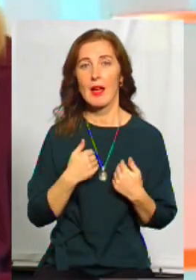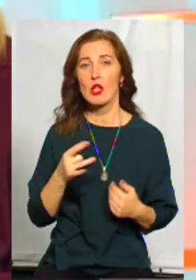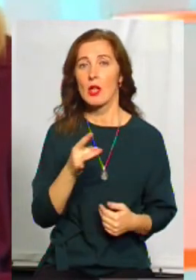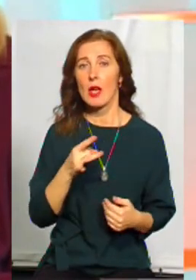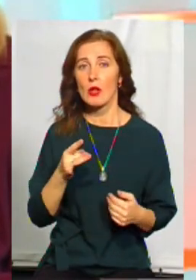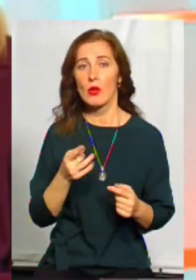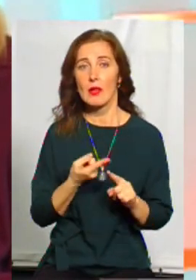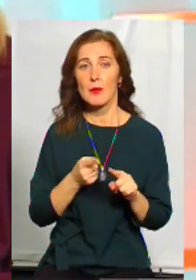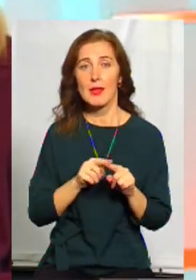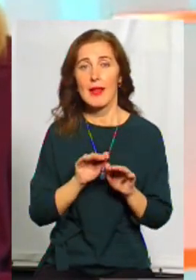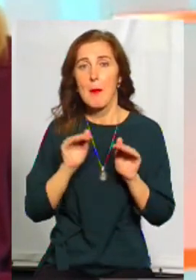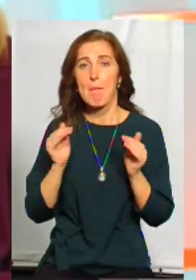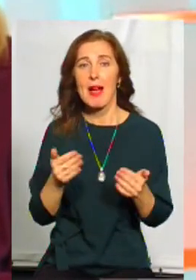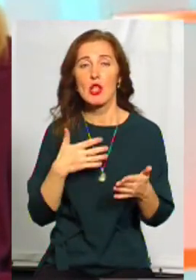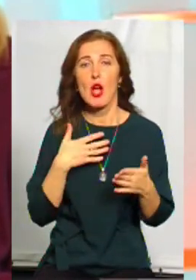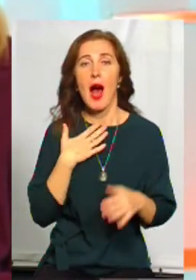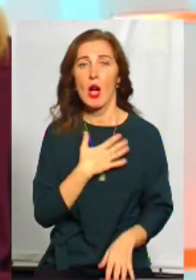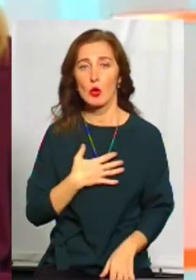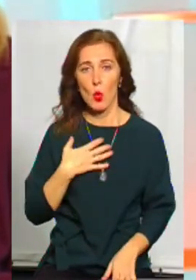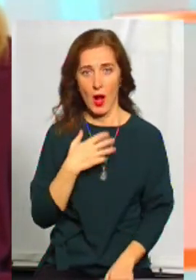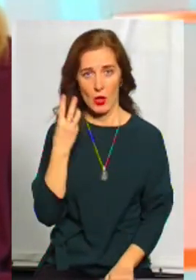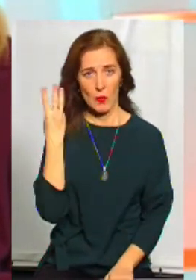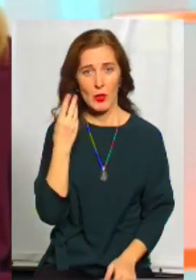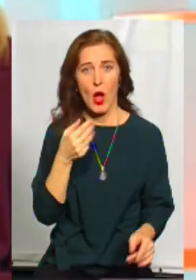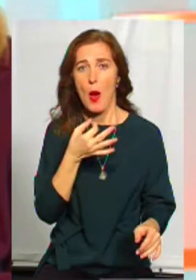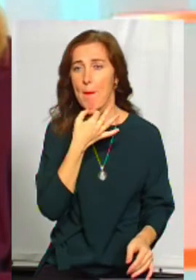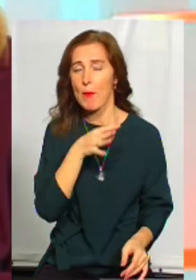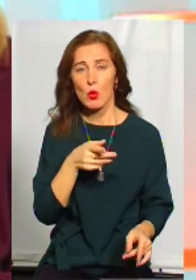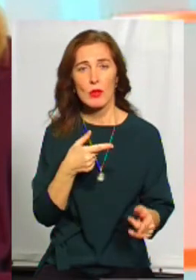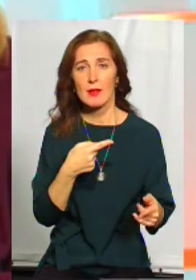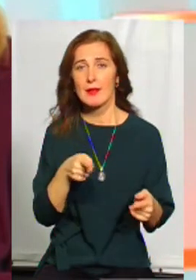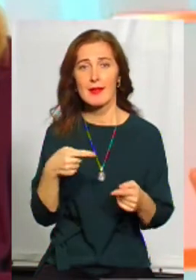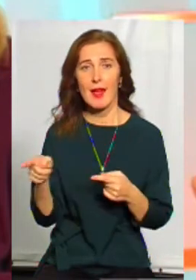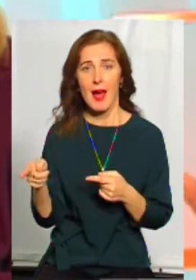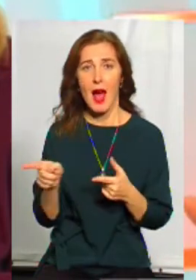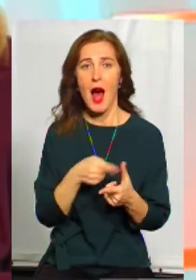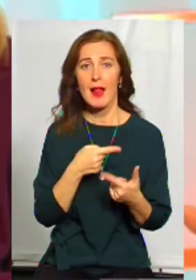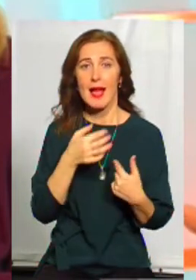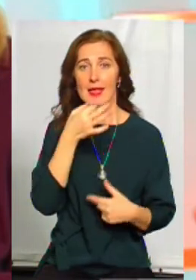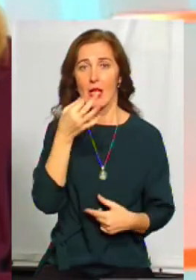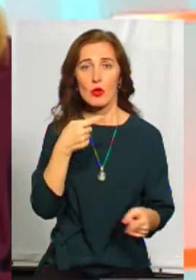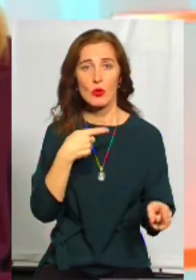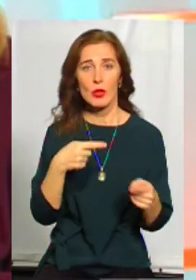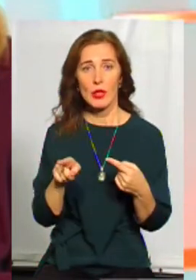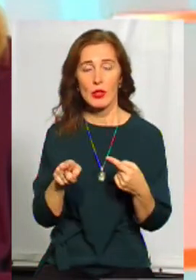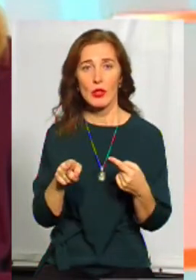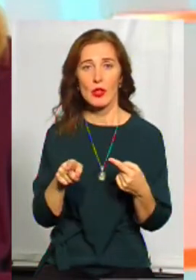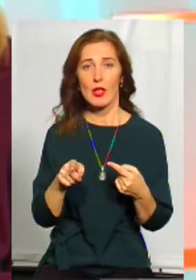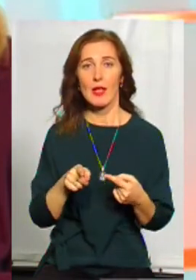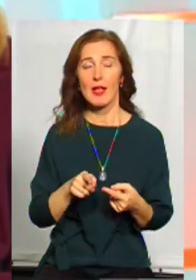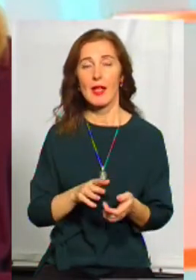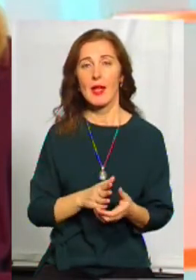Це не менш актуально у Хмельницькому буде. Але скажу інше, а